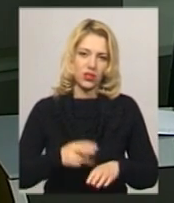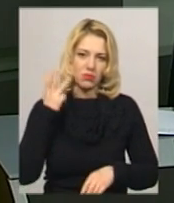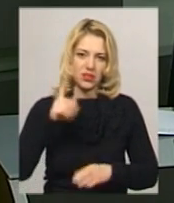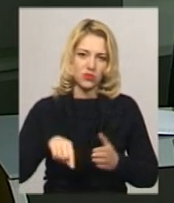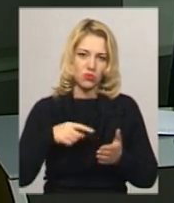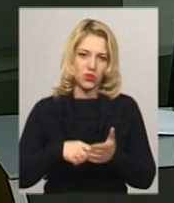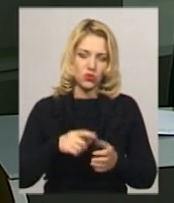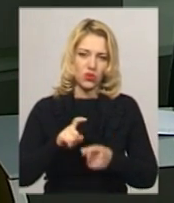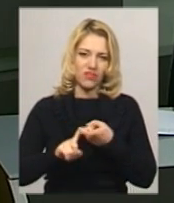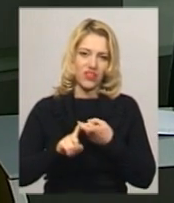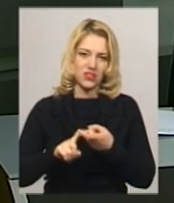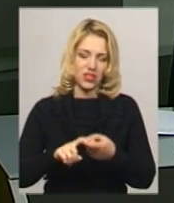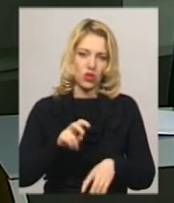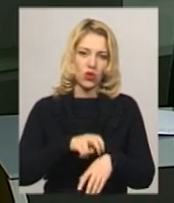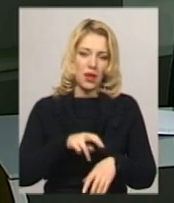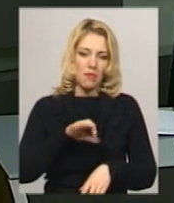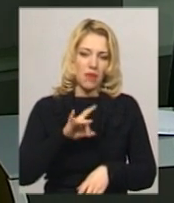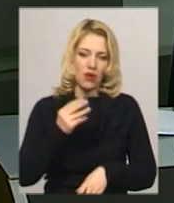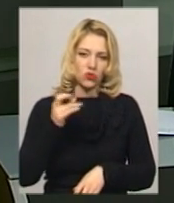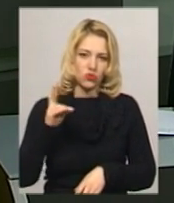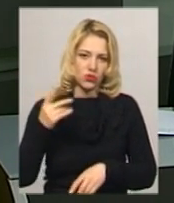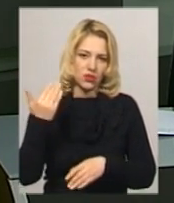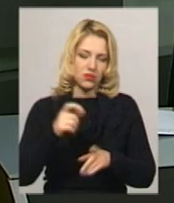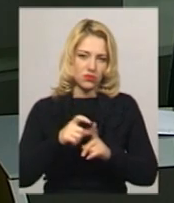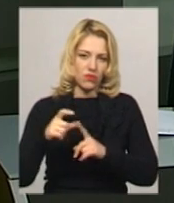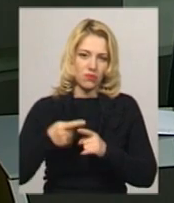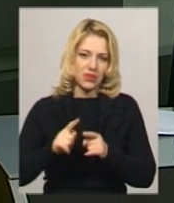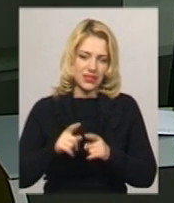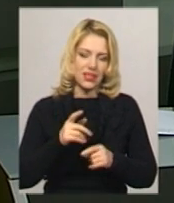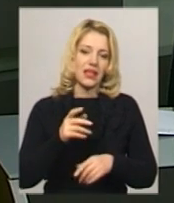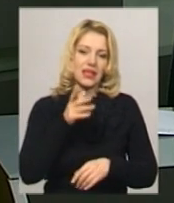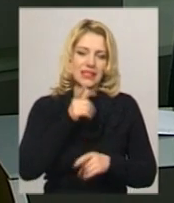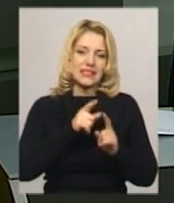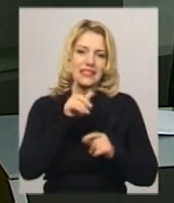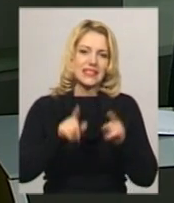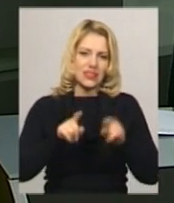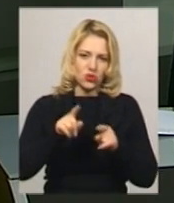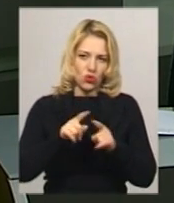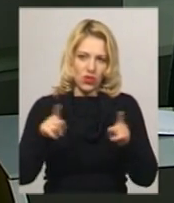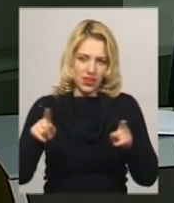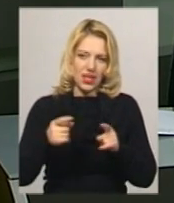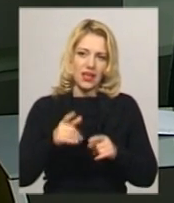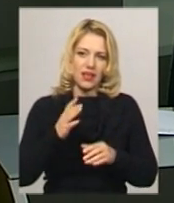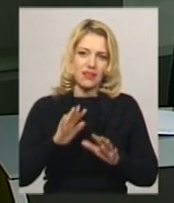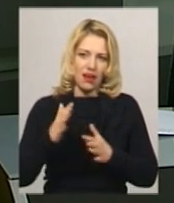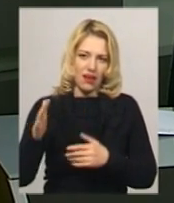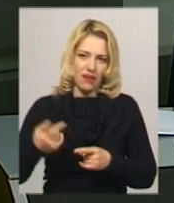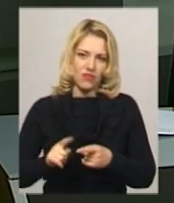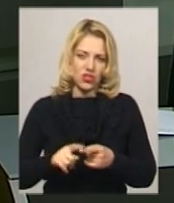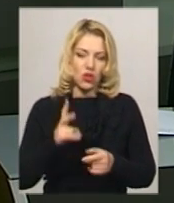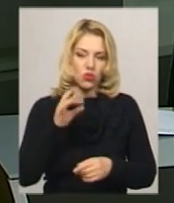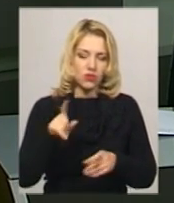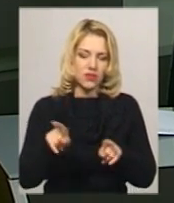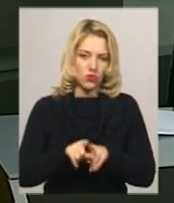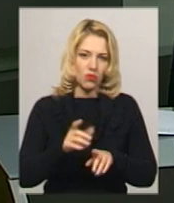міської інфекційної лікарні Нінель Марцонь. За її словами, це явище сезонне. Та кількість хворих цього року вдвічі більша за аналогічний період